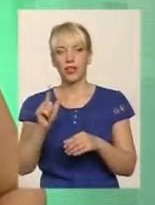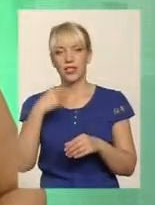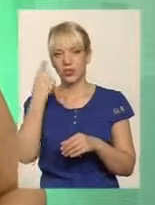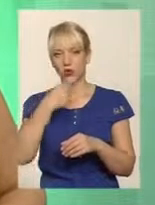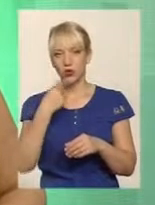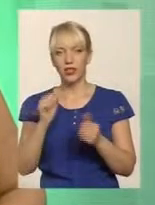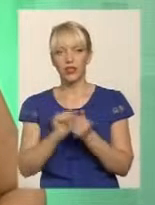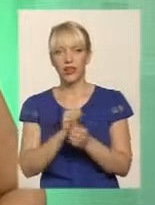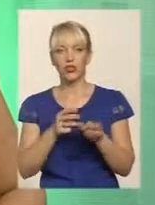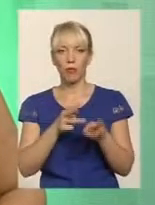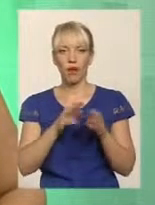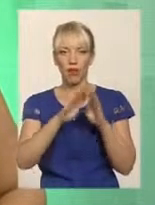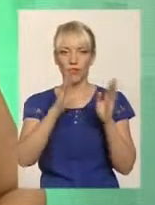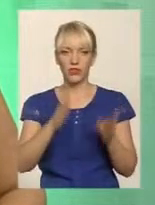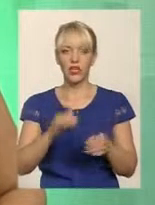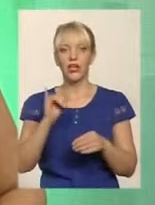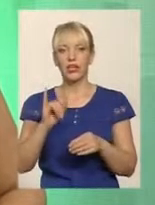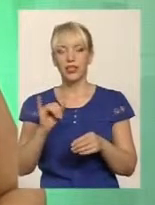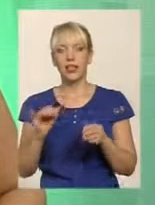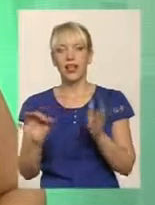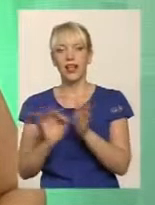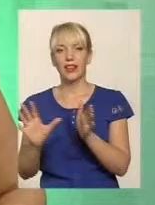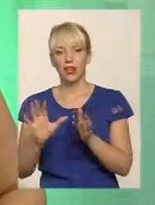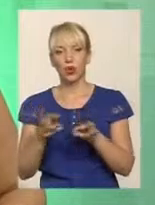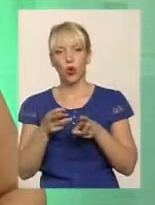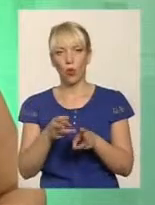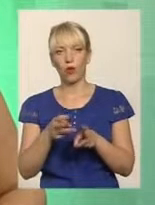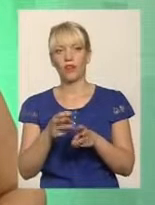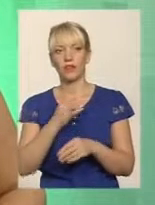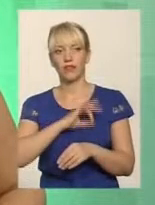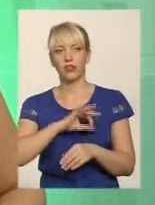використовуються і використовується електроопалення.